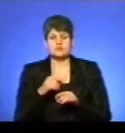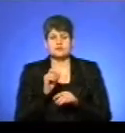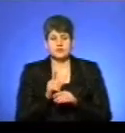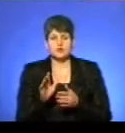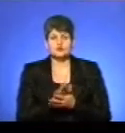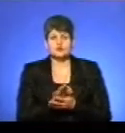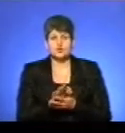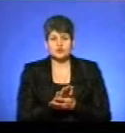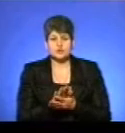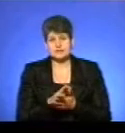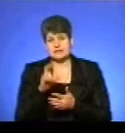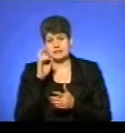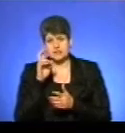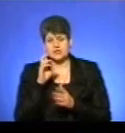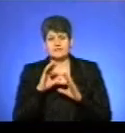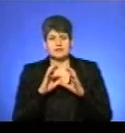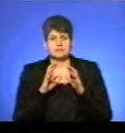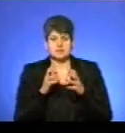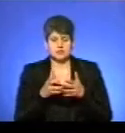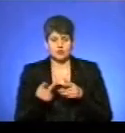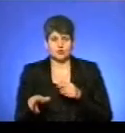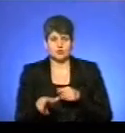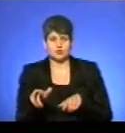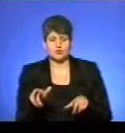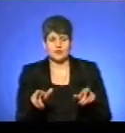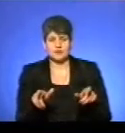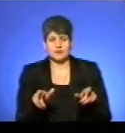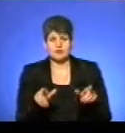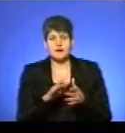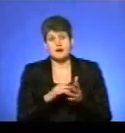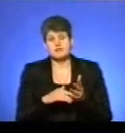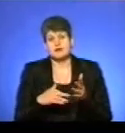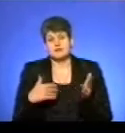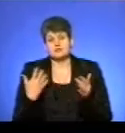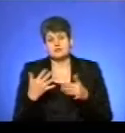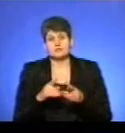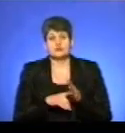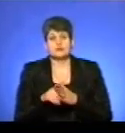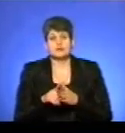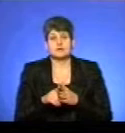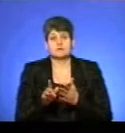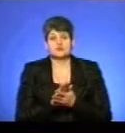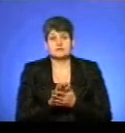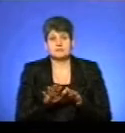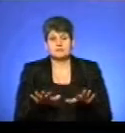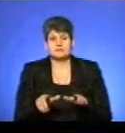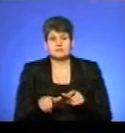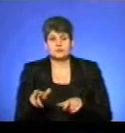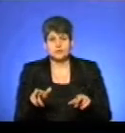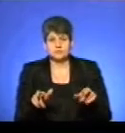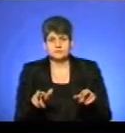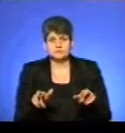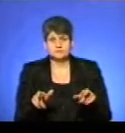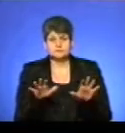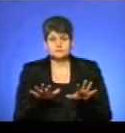очищення державних, міжнародних доріг, а далі вже починаємо чистити місцеві дороги. Місцеві дороги,